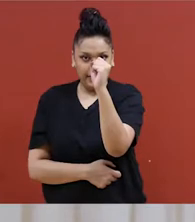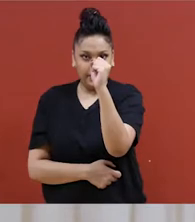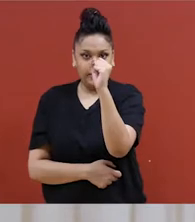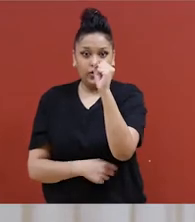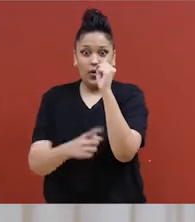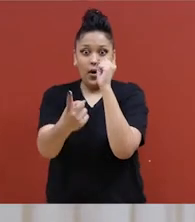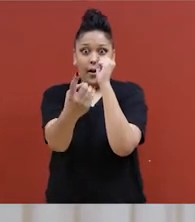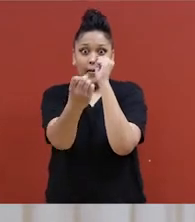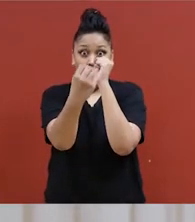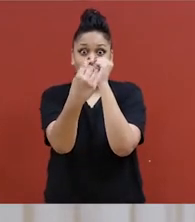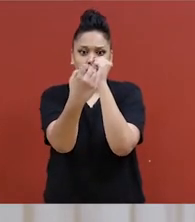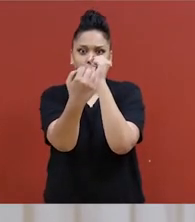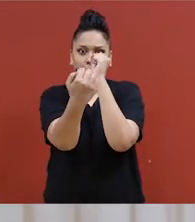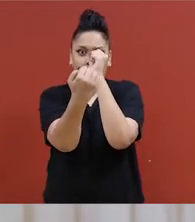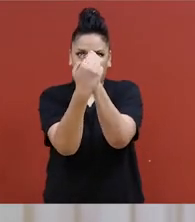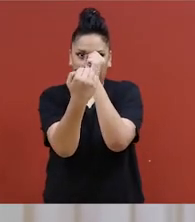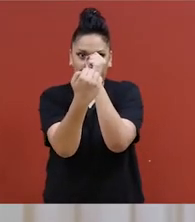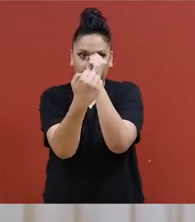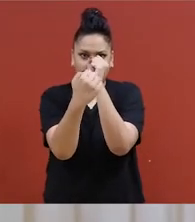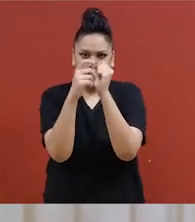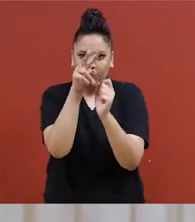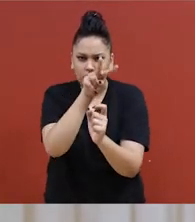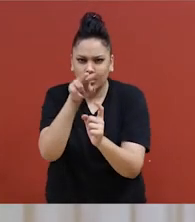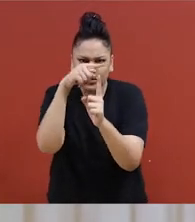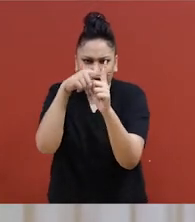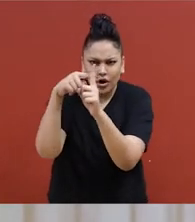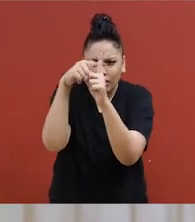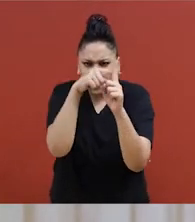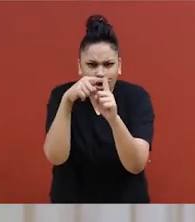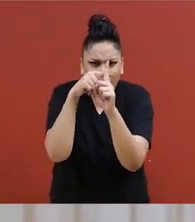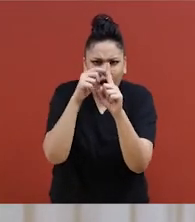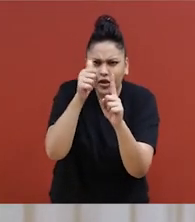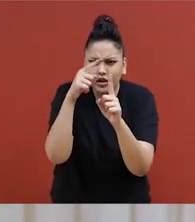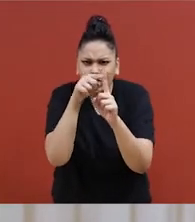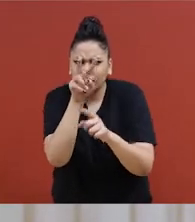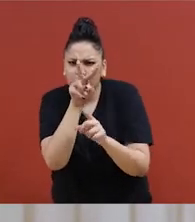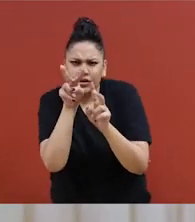C'est seulement si je peux atteindre le nez. Je peux aussi choisir une cible différente.